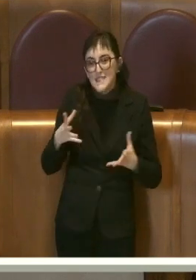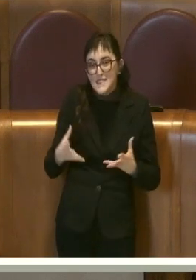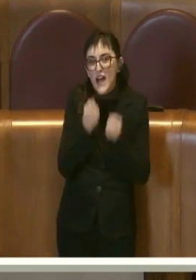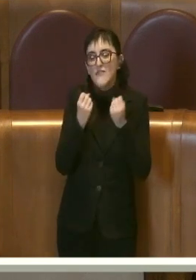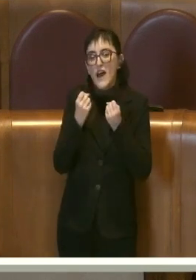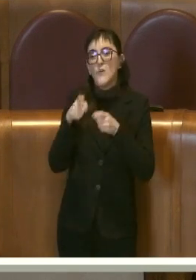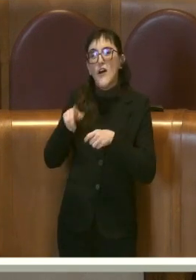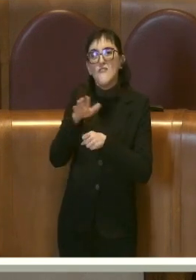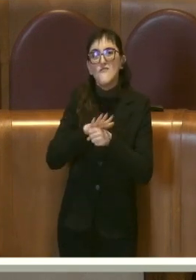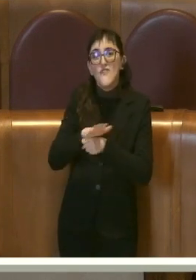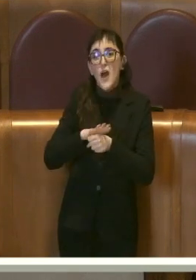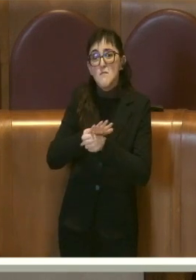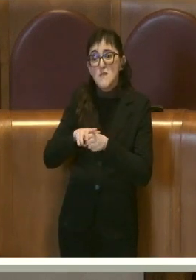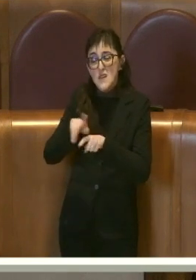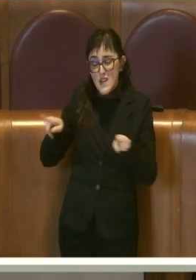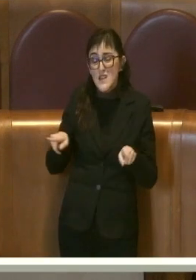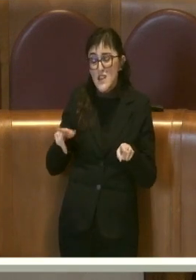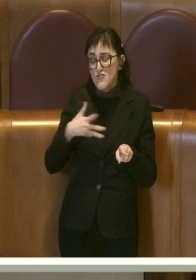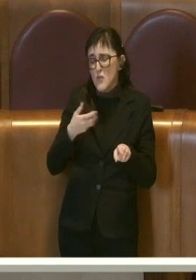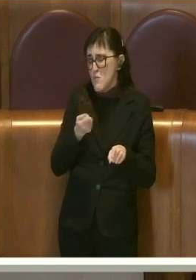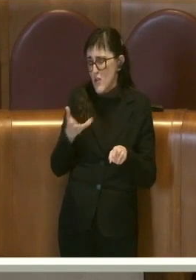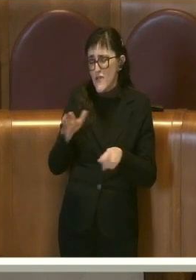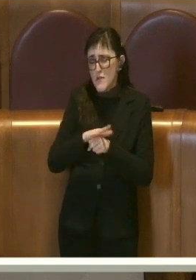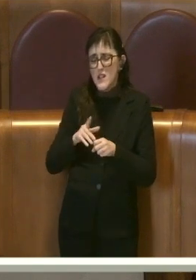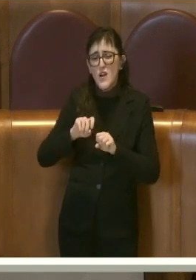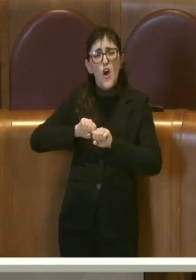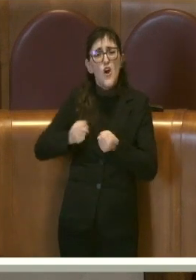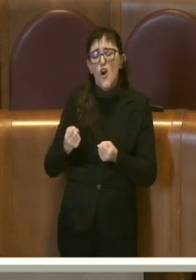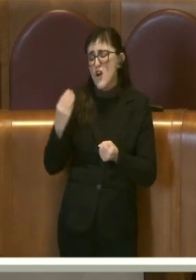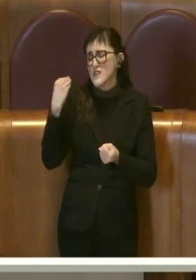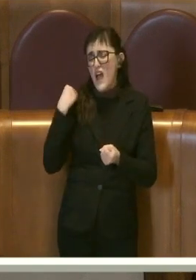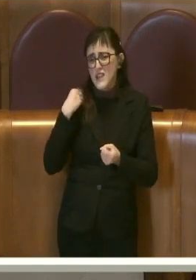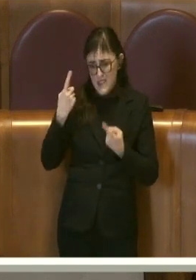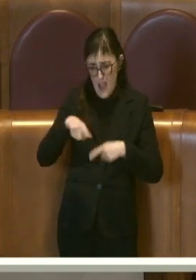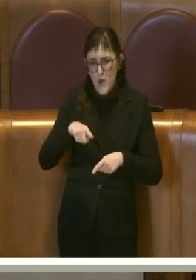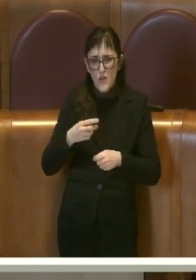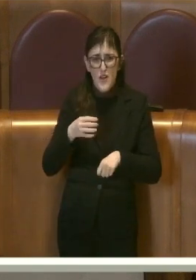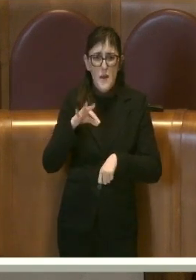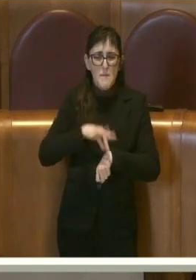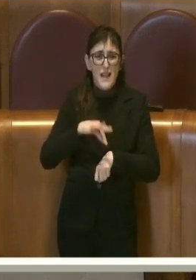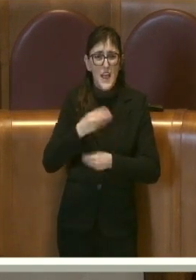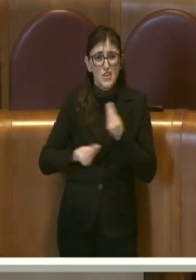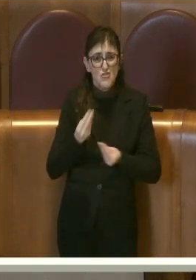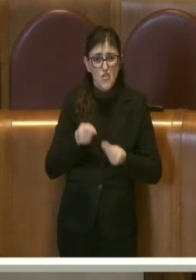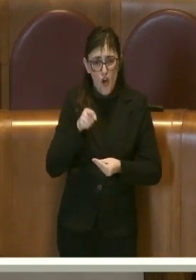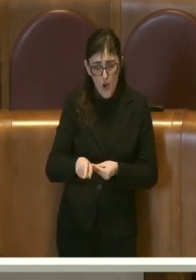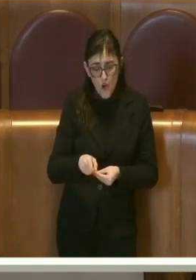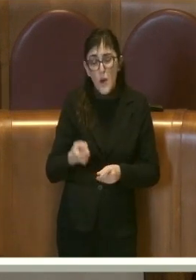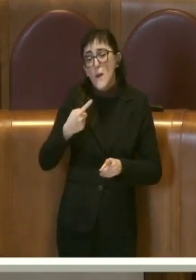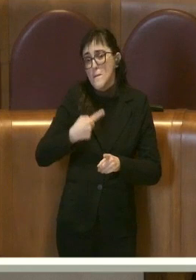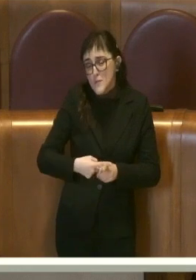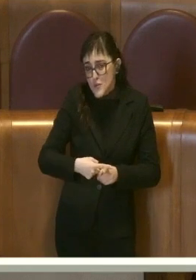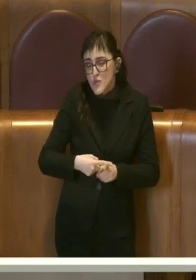i tanti lavoratori di questo ambito che si trovano a dover prolungare il loro